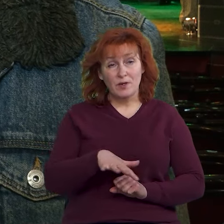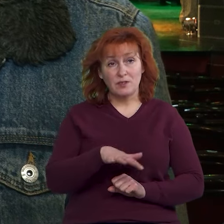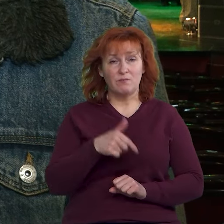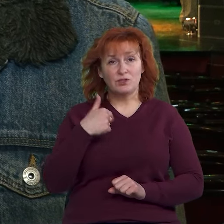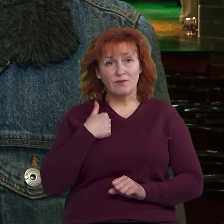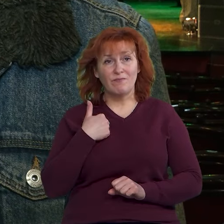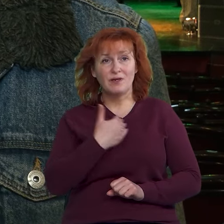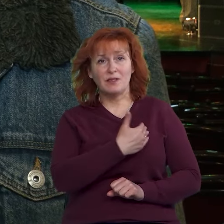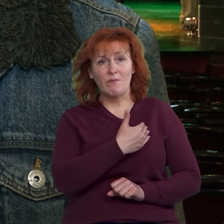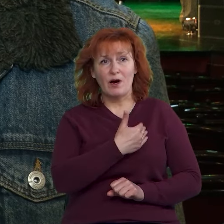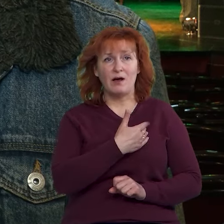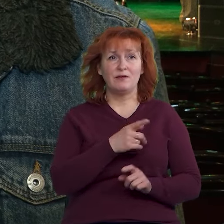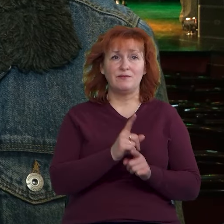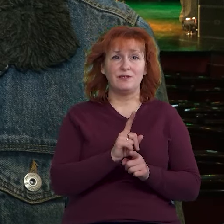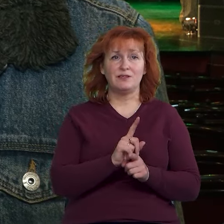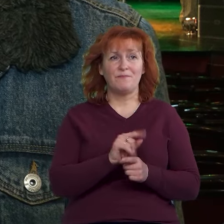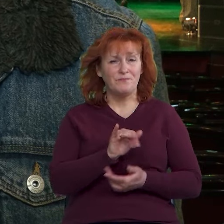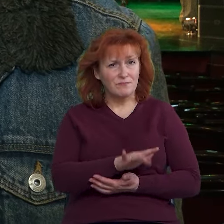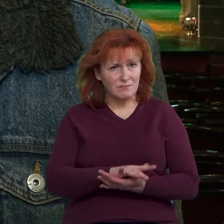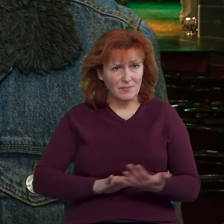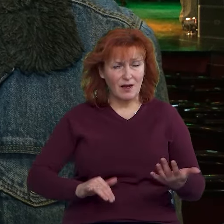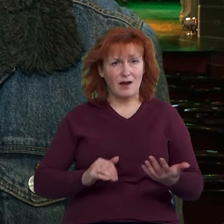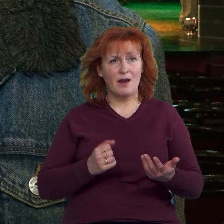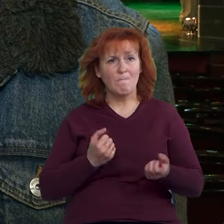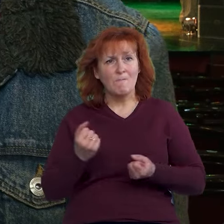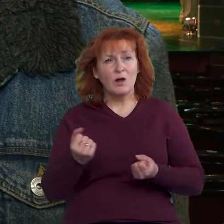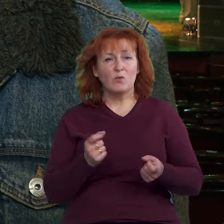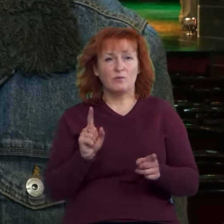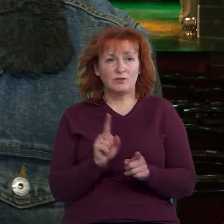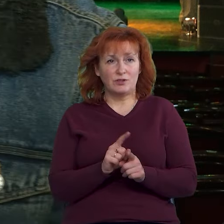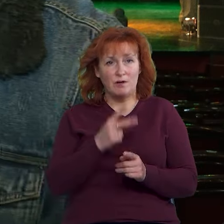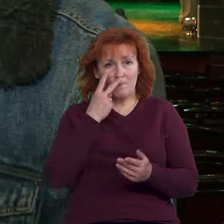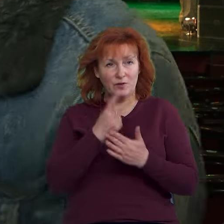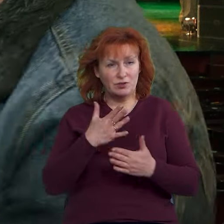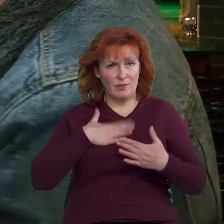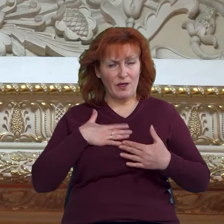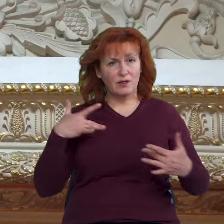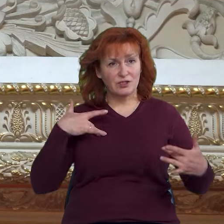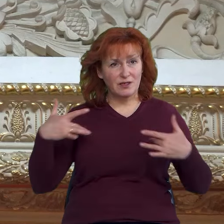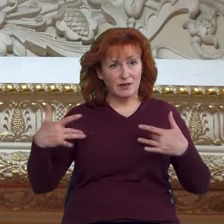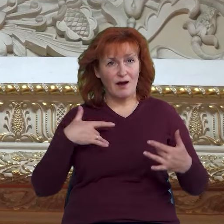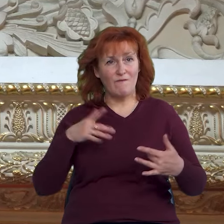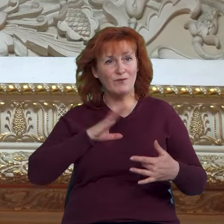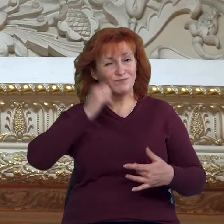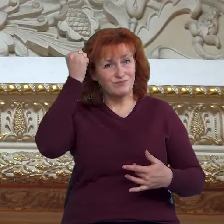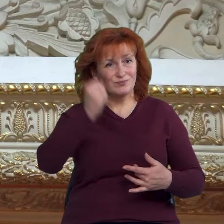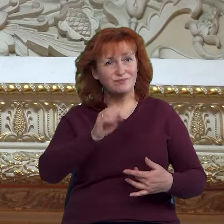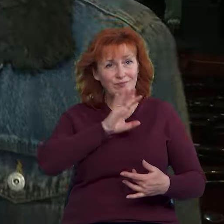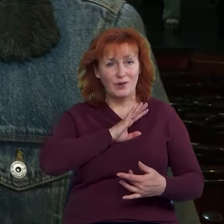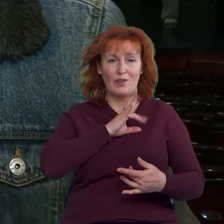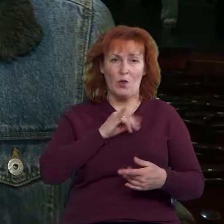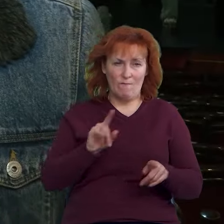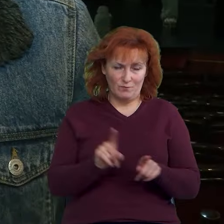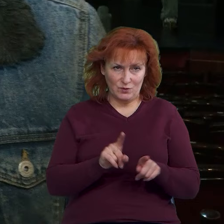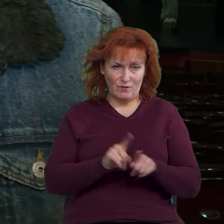Ми намагаємося боротися, і, можливо, якийсь символізм, що бачите, театр наш хоч і поранений, але все рівно